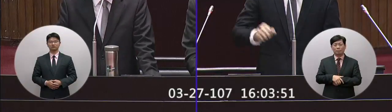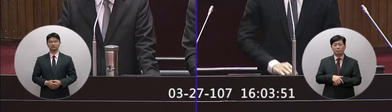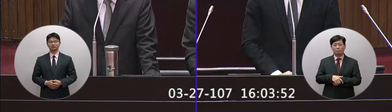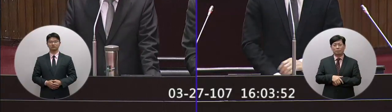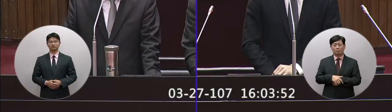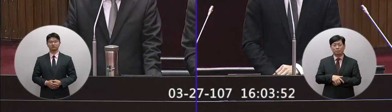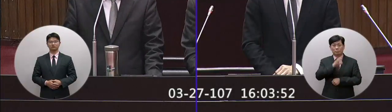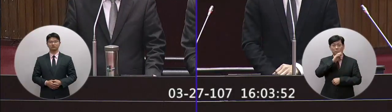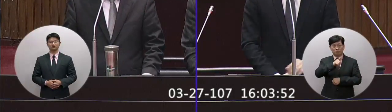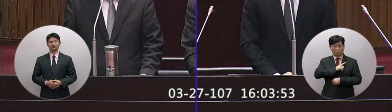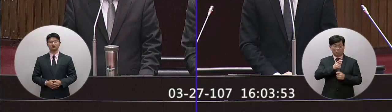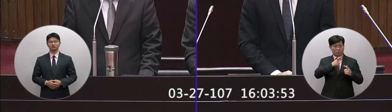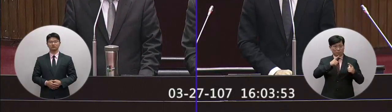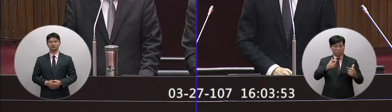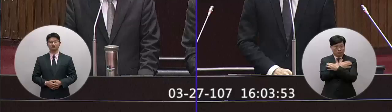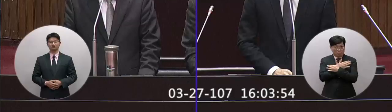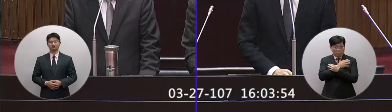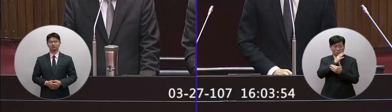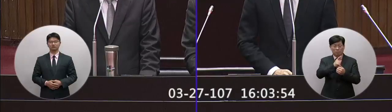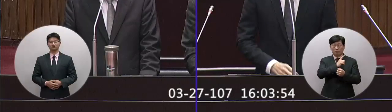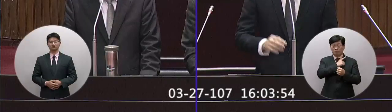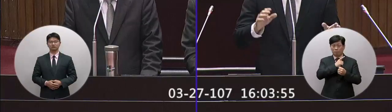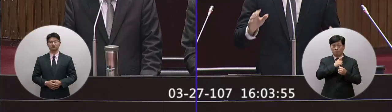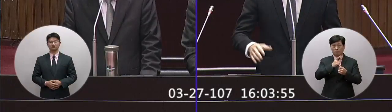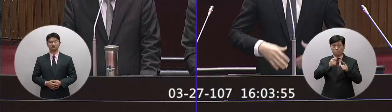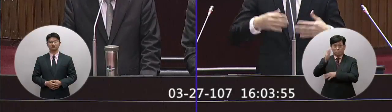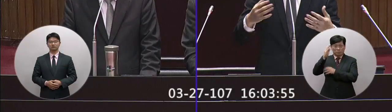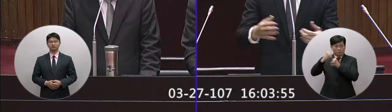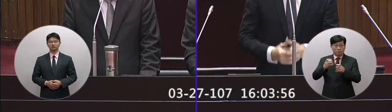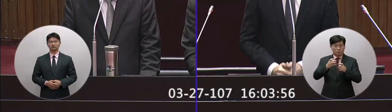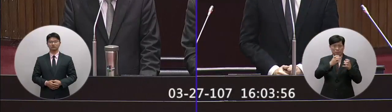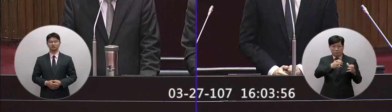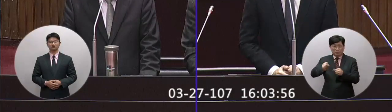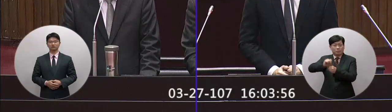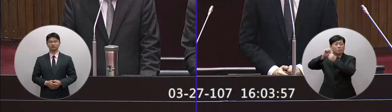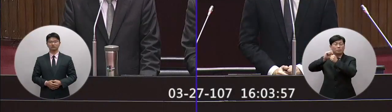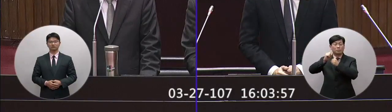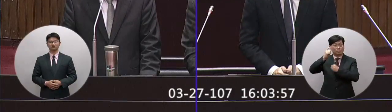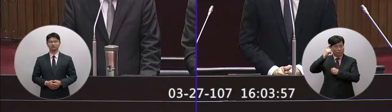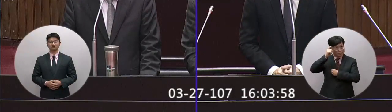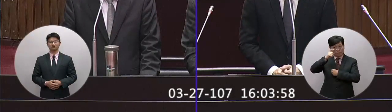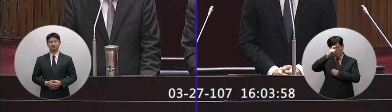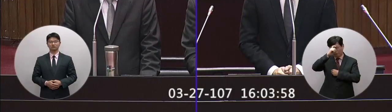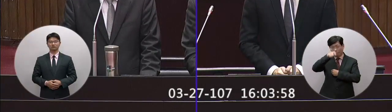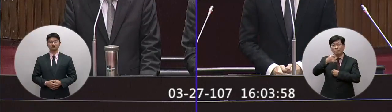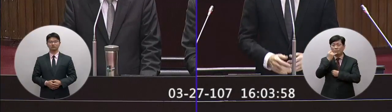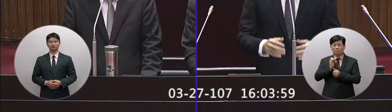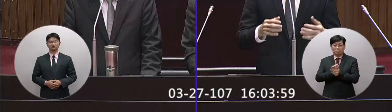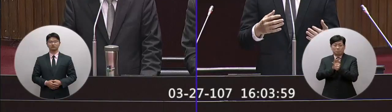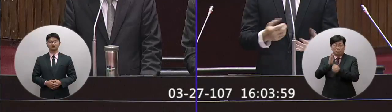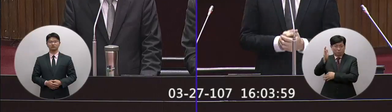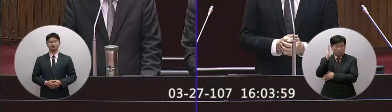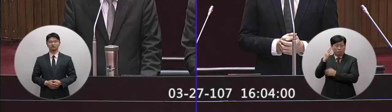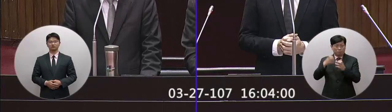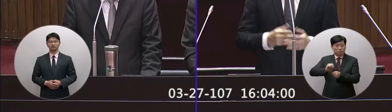這個這個這個價位就是要推薦這個公共特有的這個部分所以